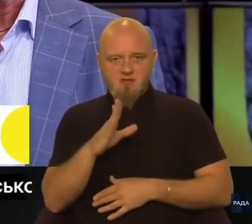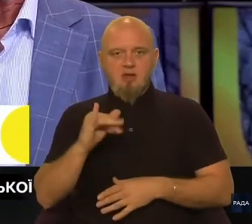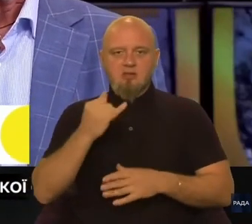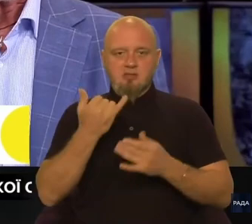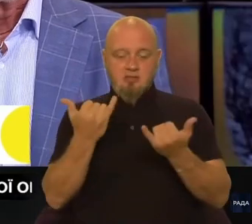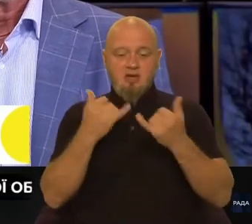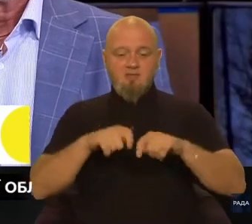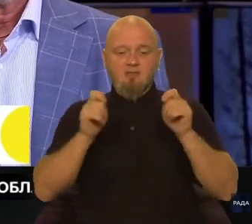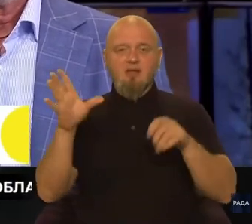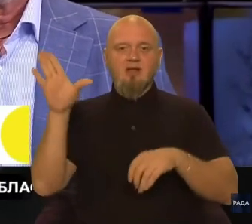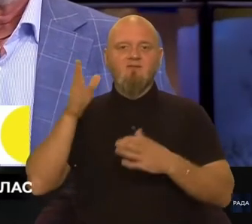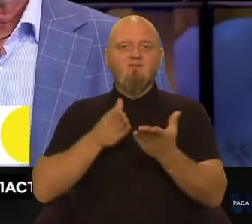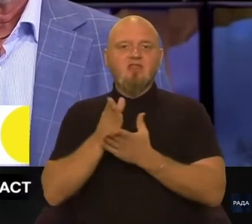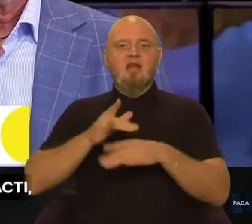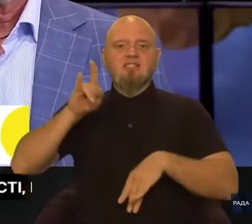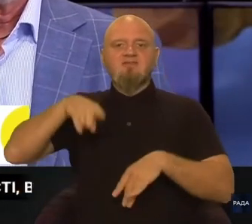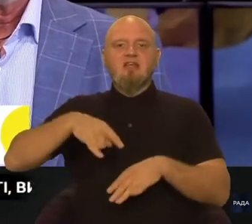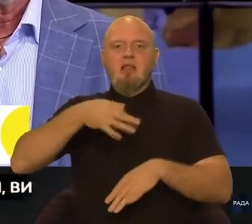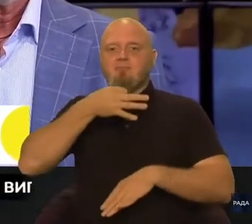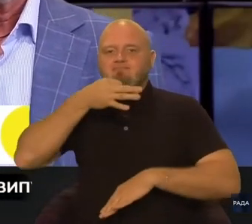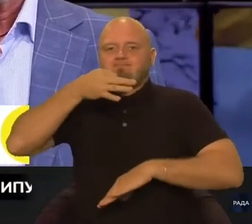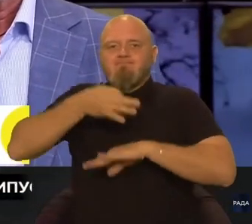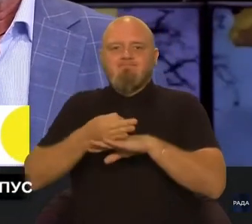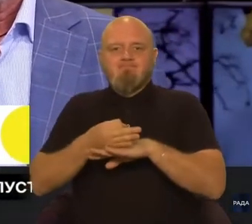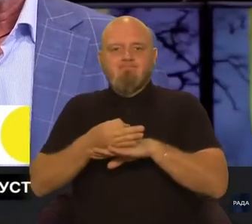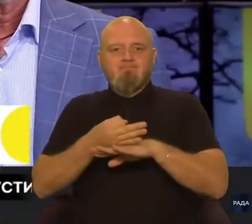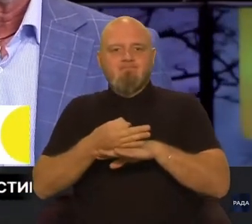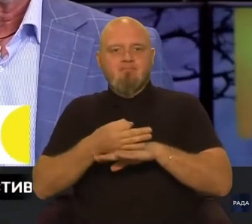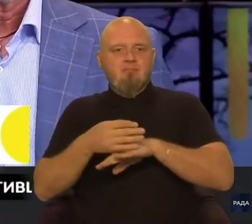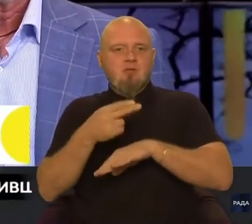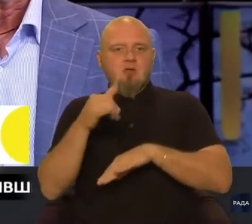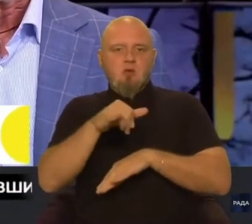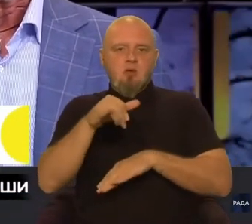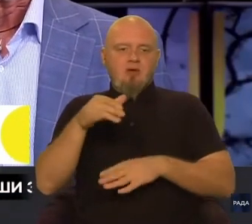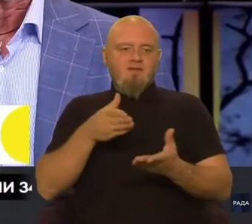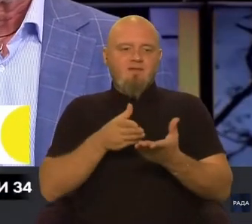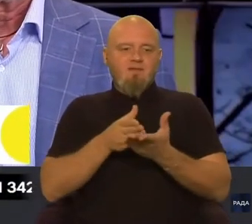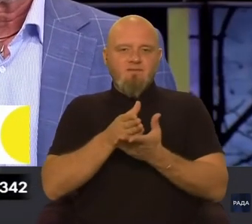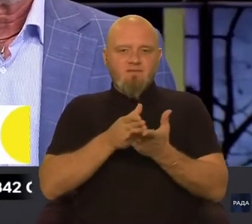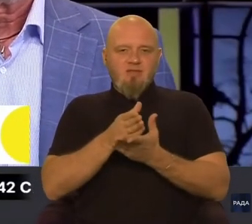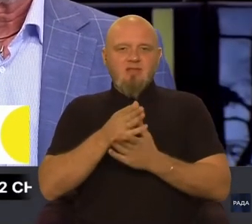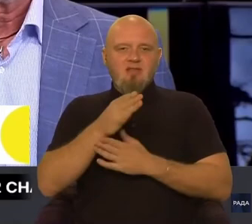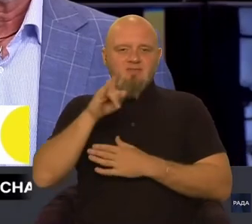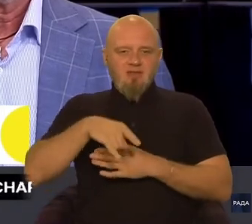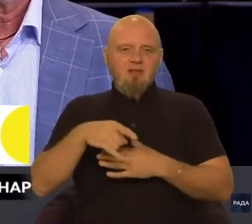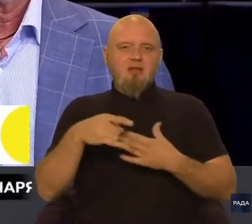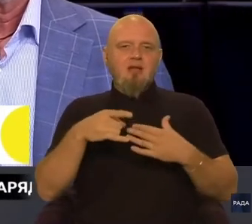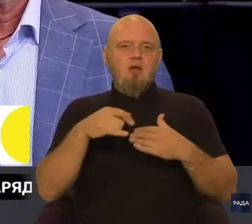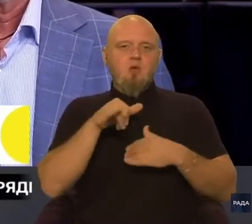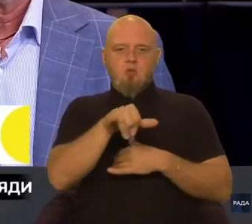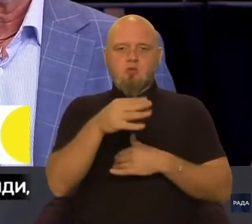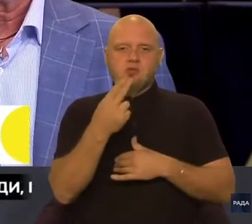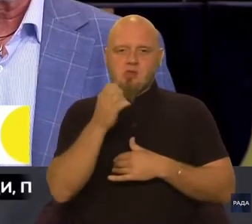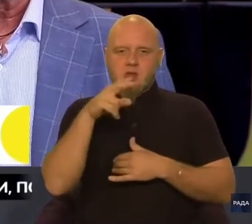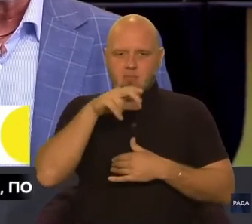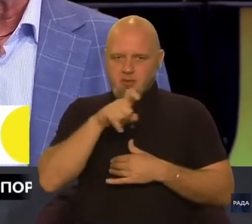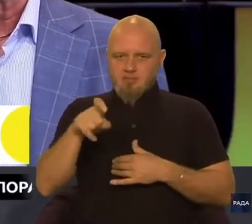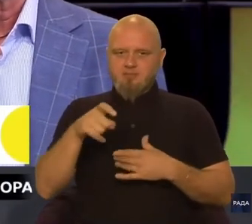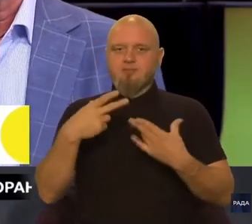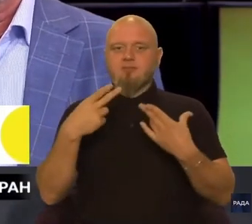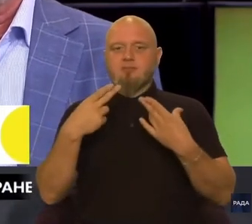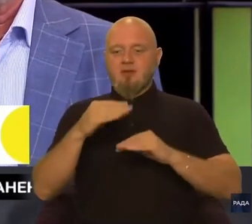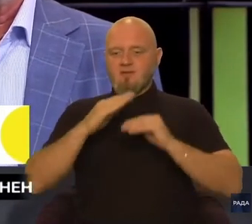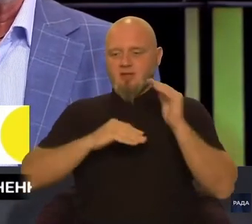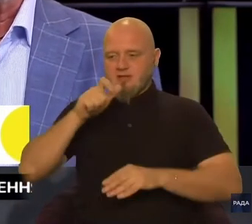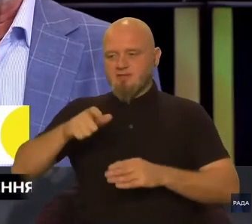всіх ЦНАПах. Наразі у Кривому Розі відкрито 5 ветеранських вікон, де фахівці надають інформацію. Так,